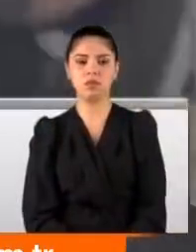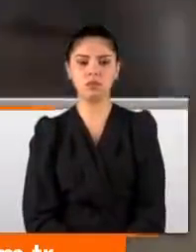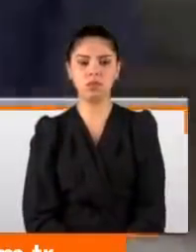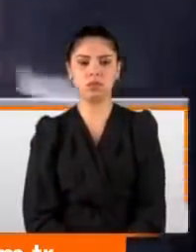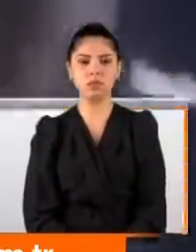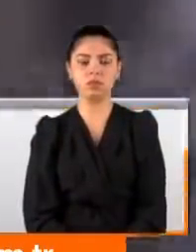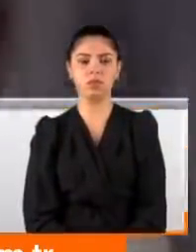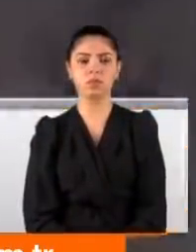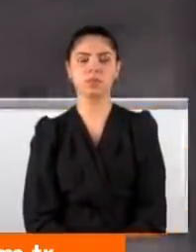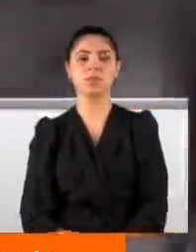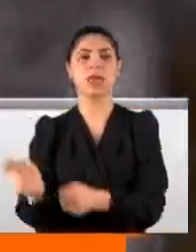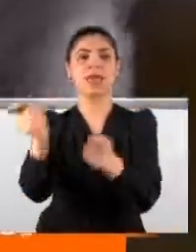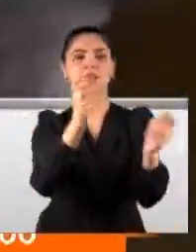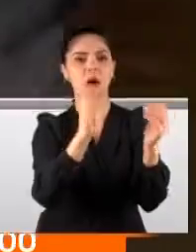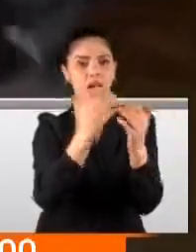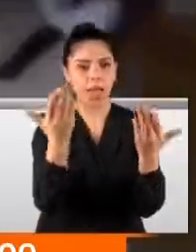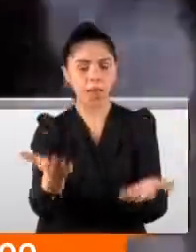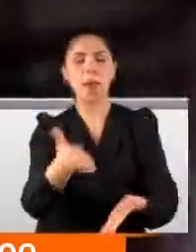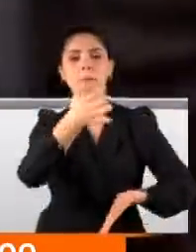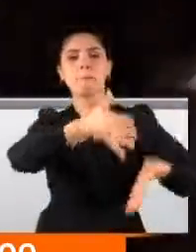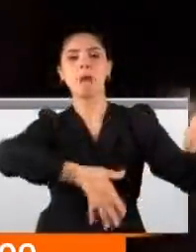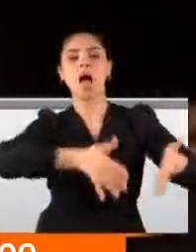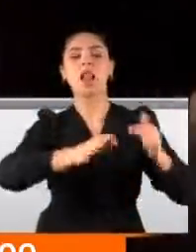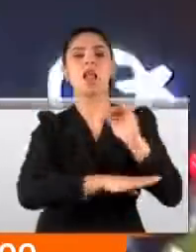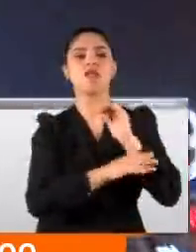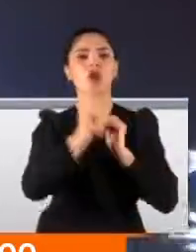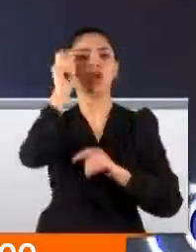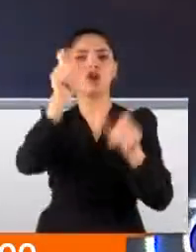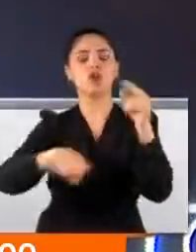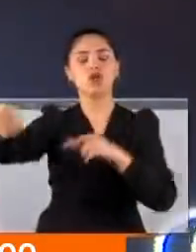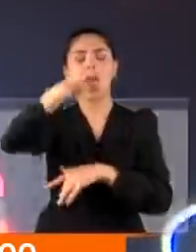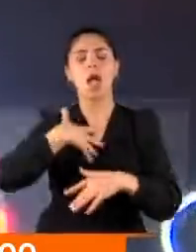varmış. Hem itfaiye ekipleri hem de mahalleli canla başta çalıştı.